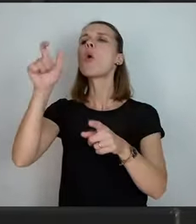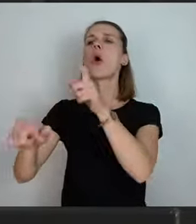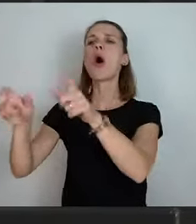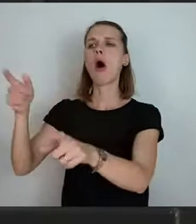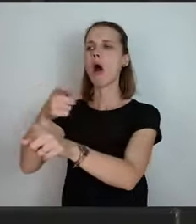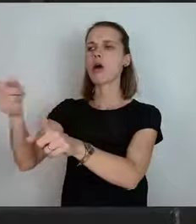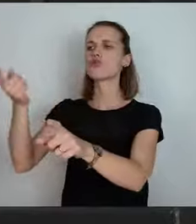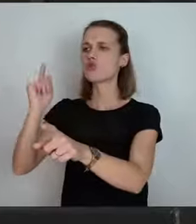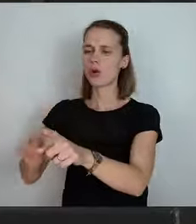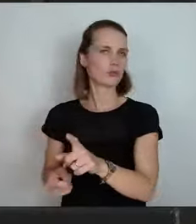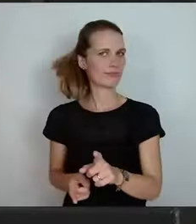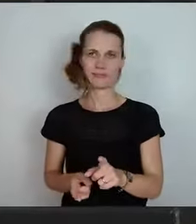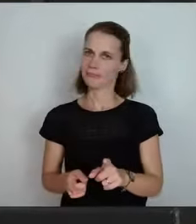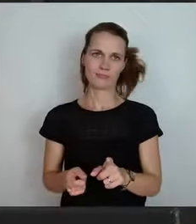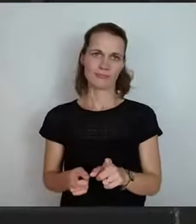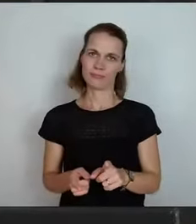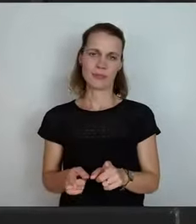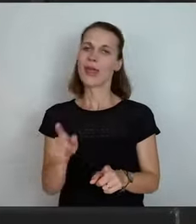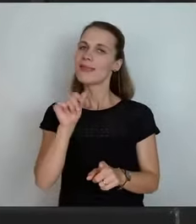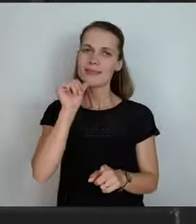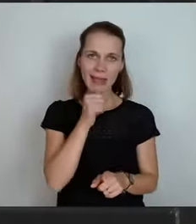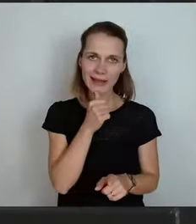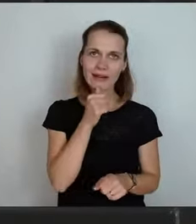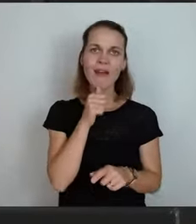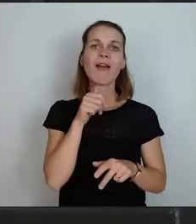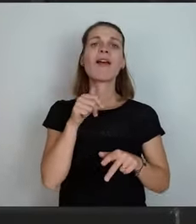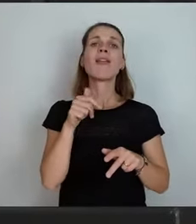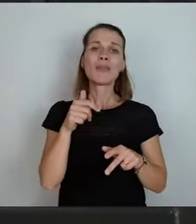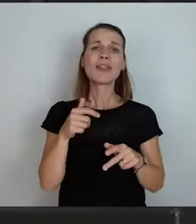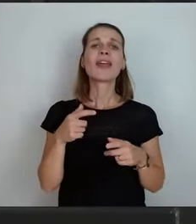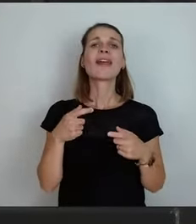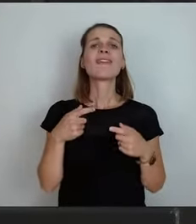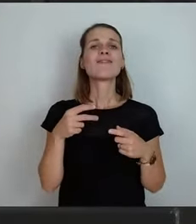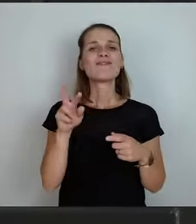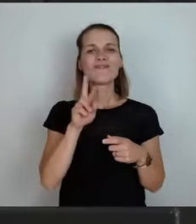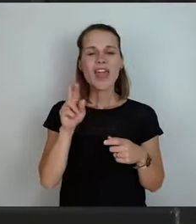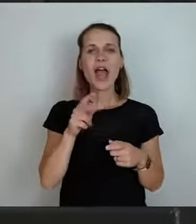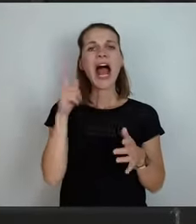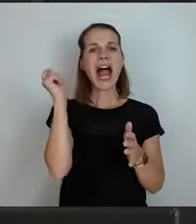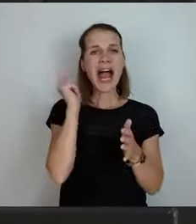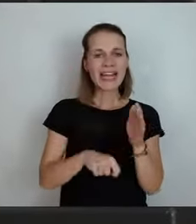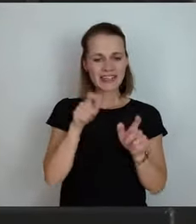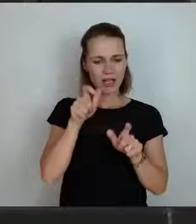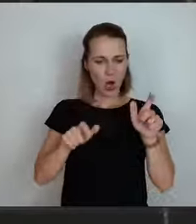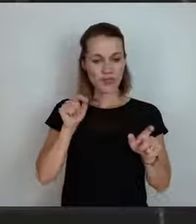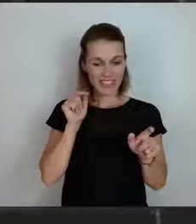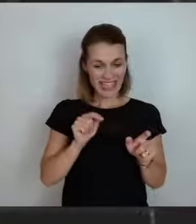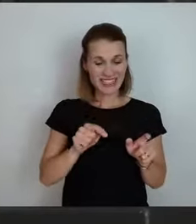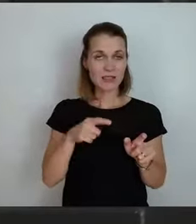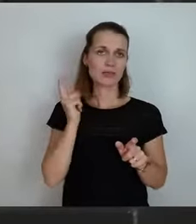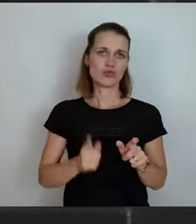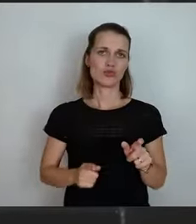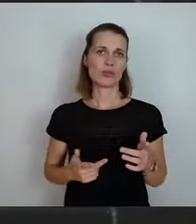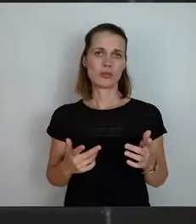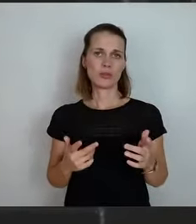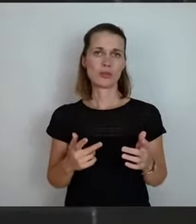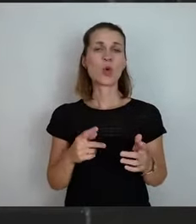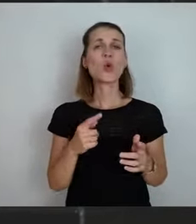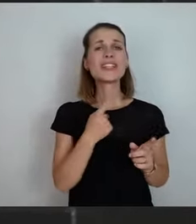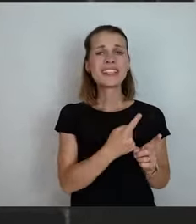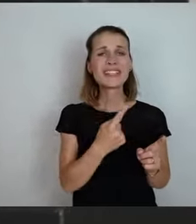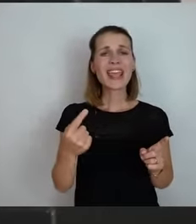Erzgebirge gibt es jede Möglichkeit, sich zu versorgen, wie man will. Das ist überhaupt keine Frage. Die Leute entscheiden jeden Tag an der